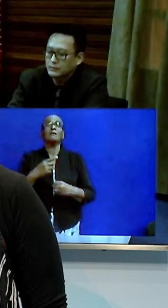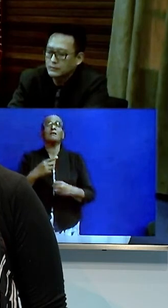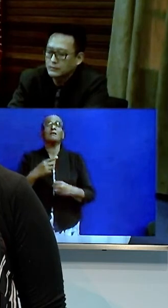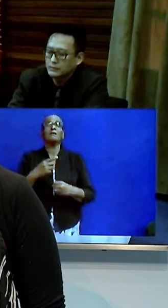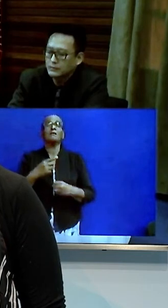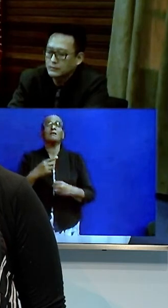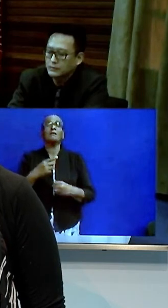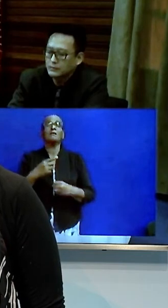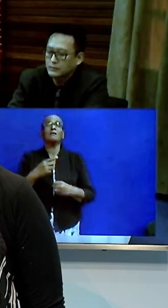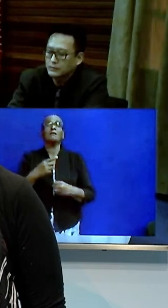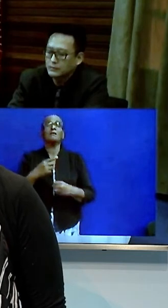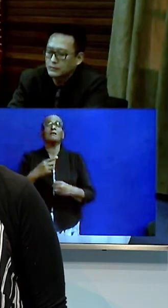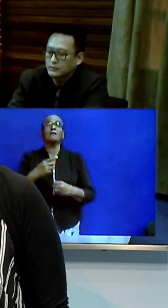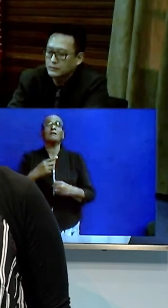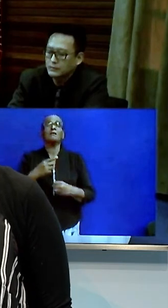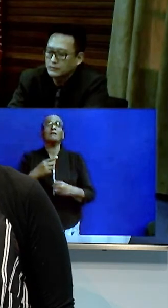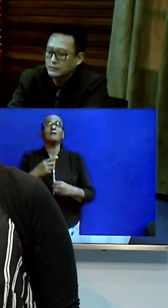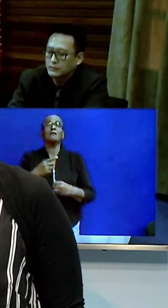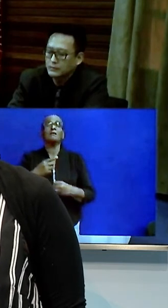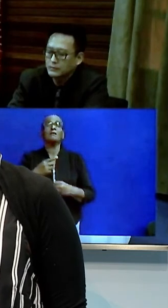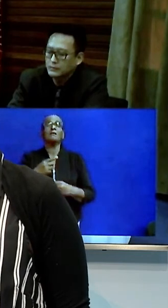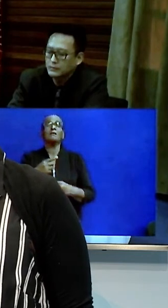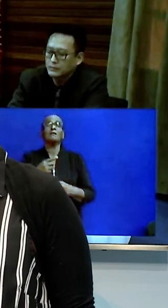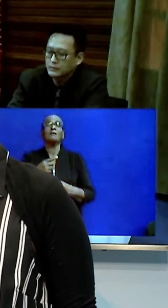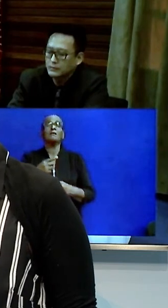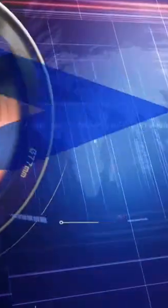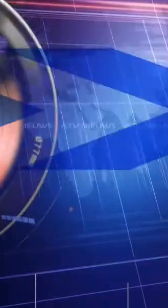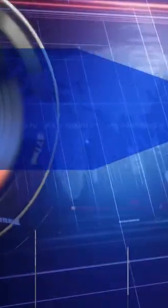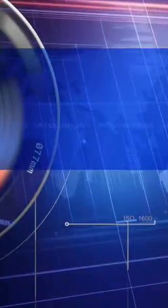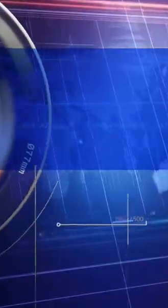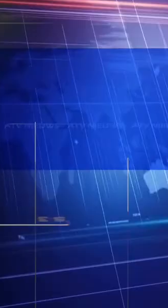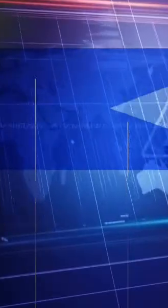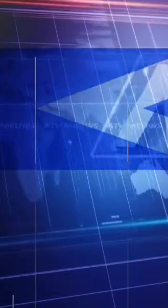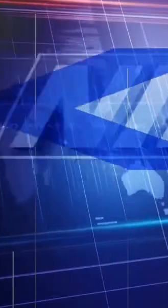volgens hem dat de winkels zoveel als mogelijk open moeten blijven.